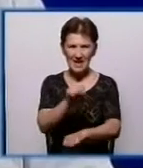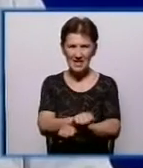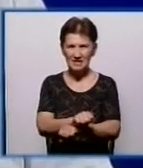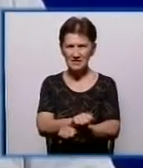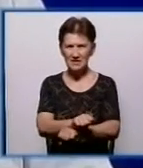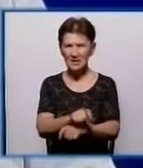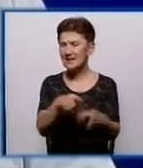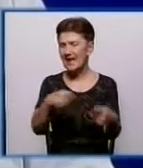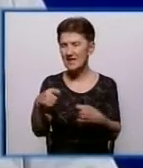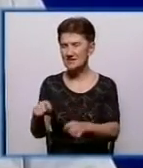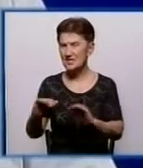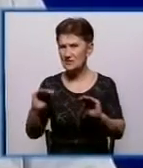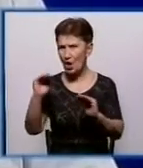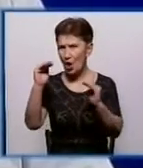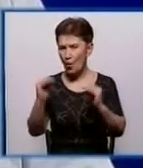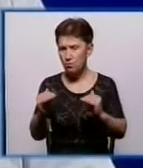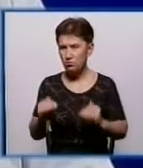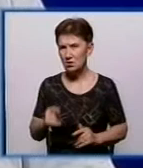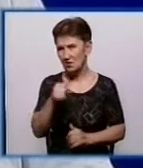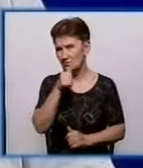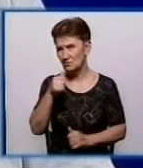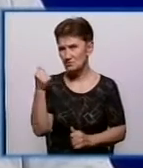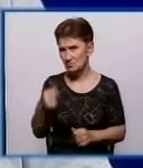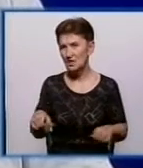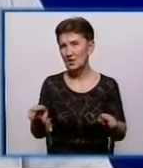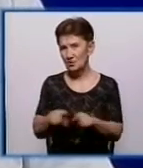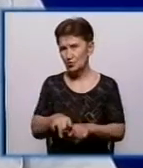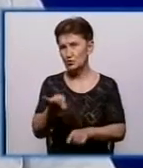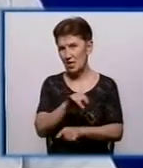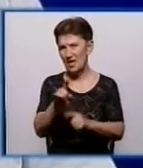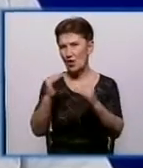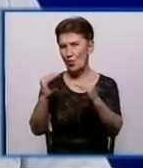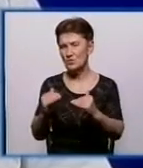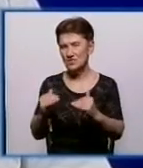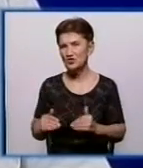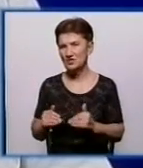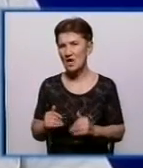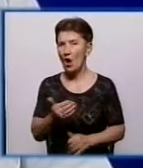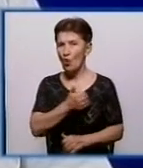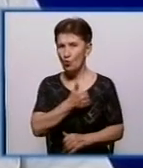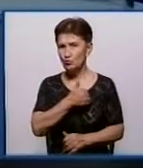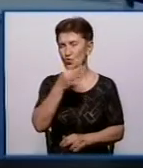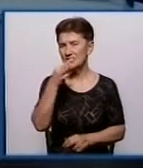,4%, то, відповідно, і в наступному році вона приблизно настільки, впаде. Але хочу сказати, що...